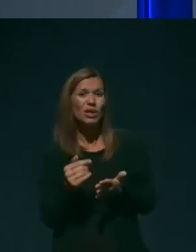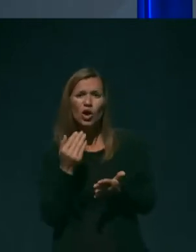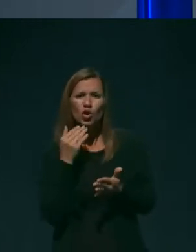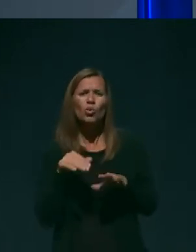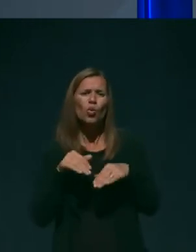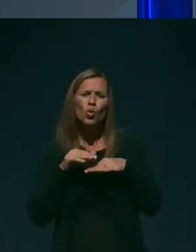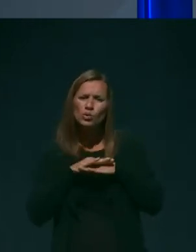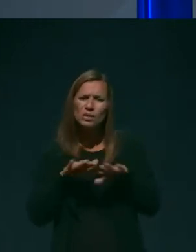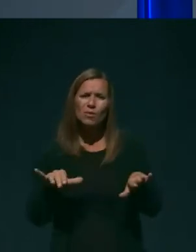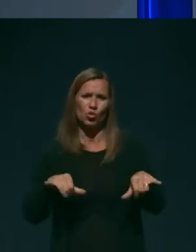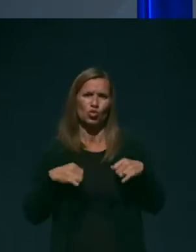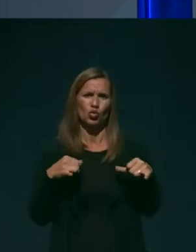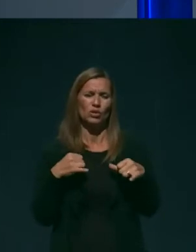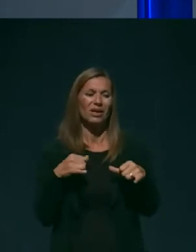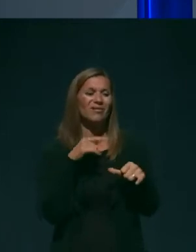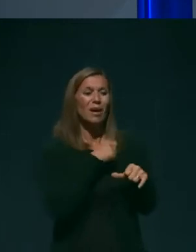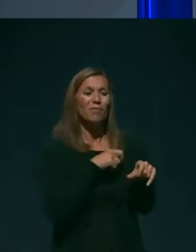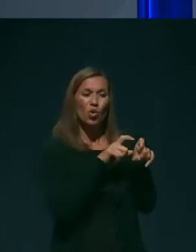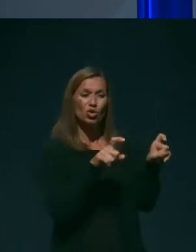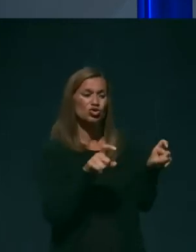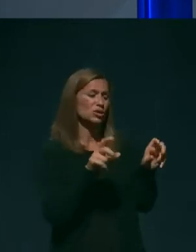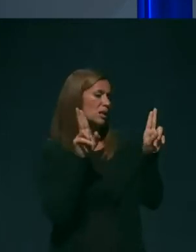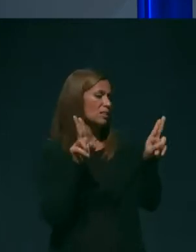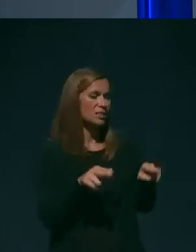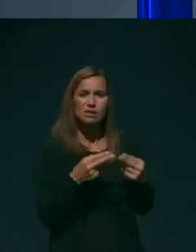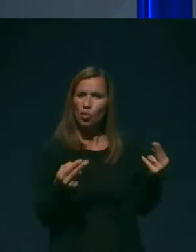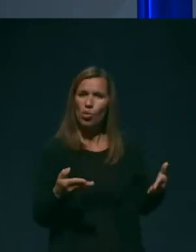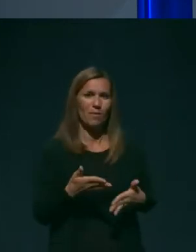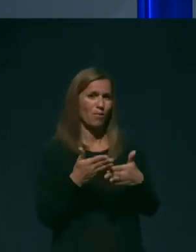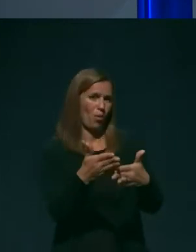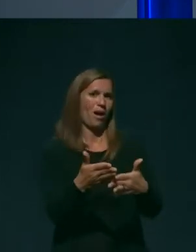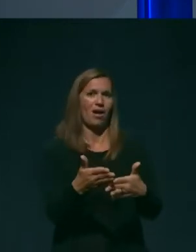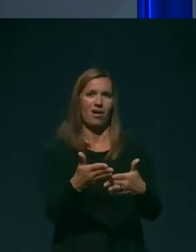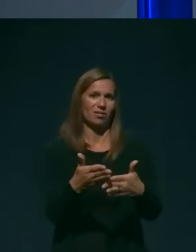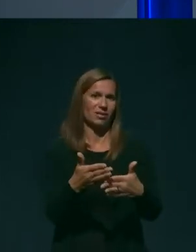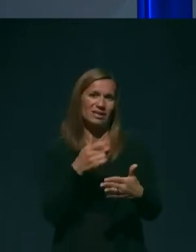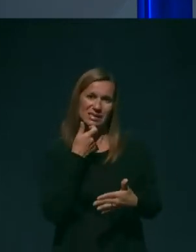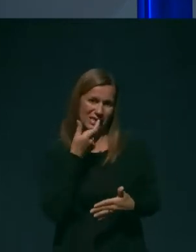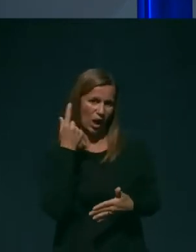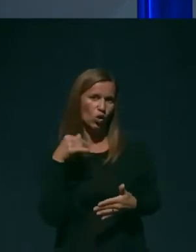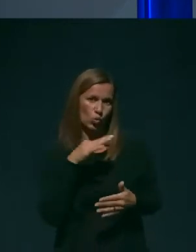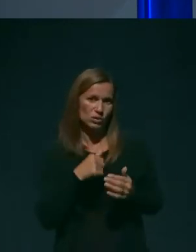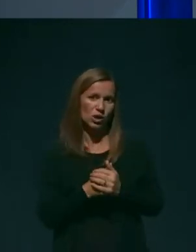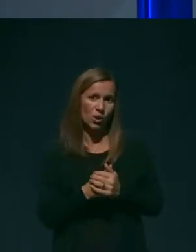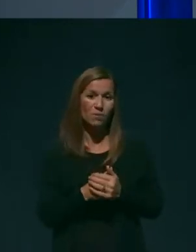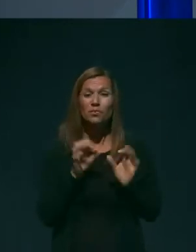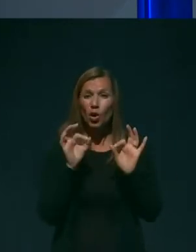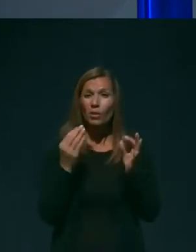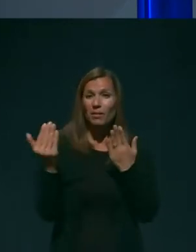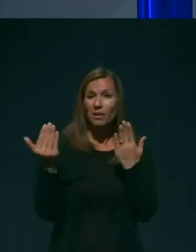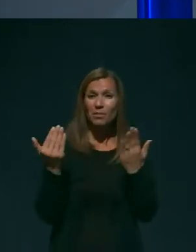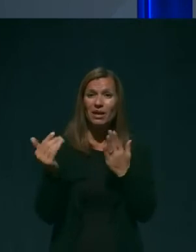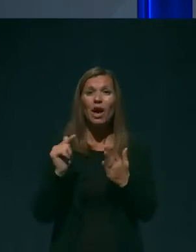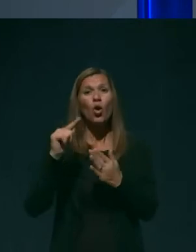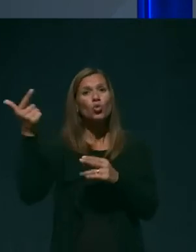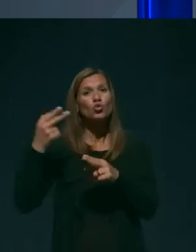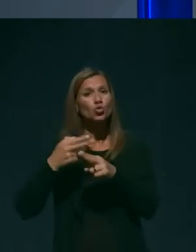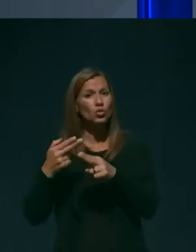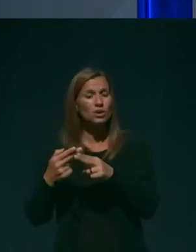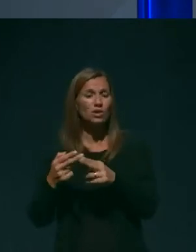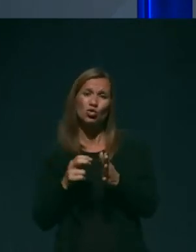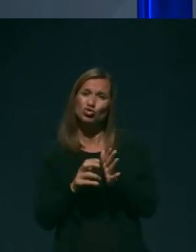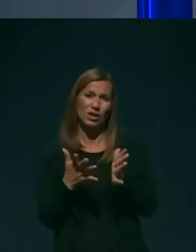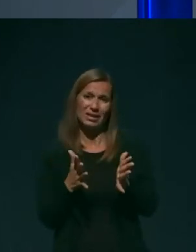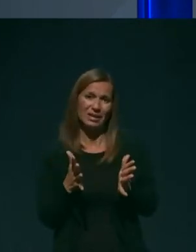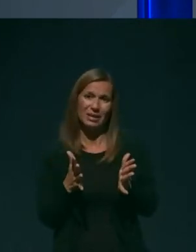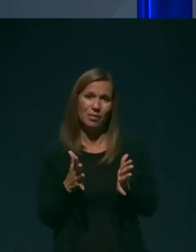bolnišnici ni bilo možno pomagati. Dobrih primerjav za tujino za enkrat še nimamo.